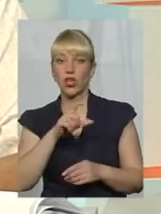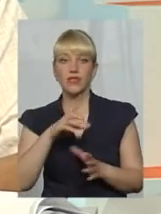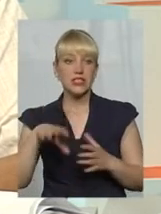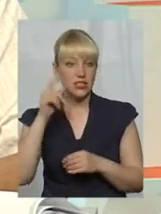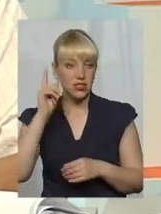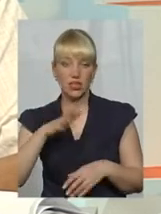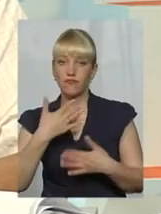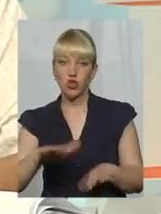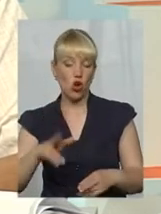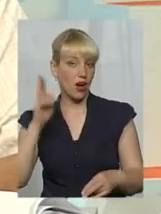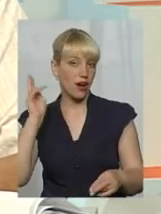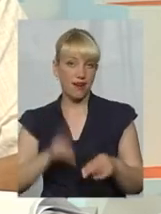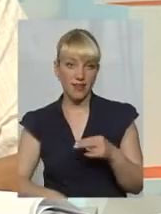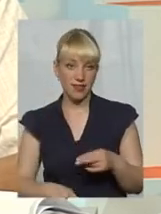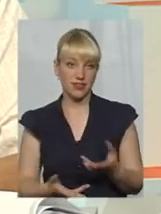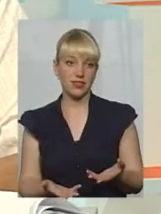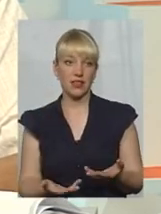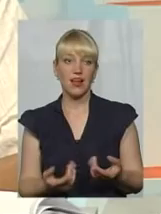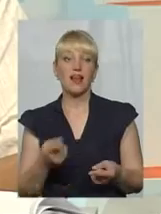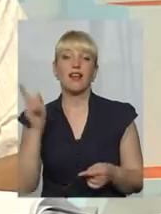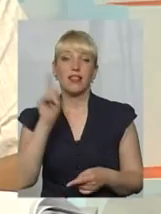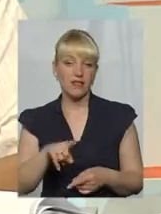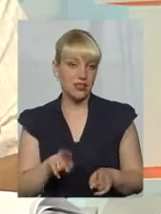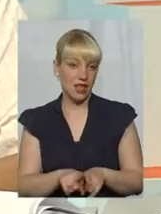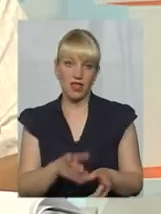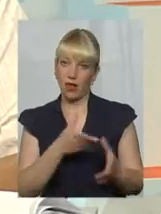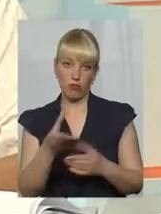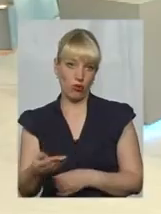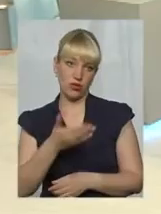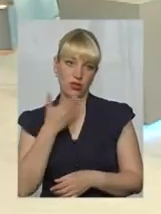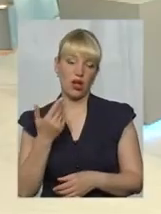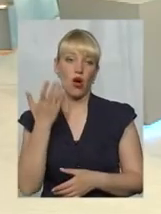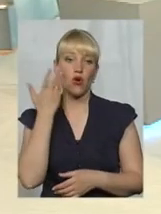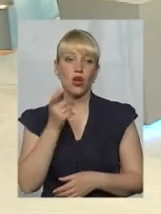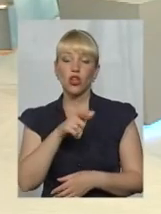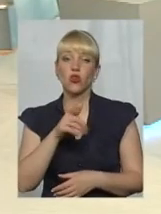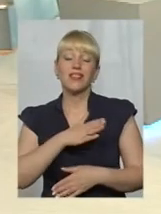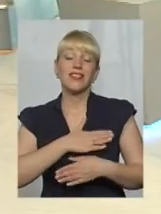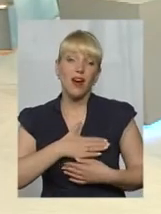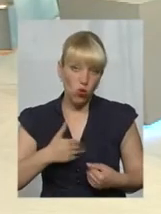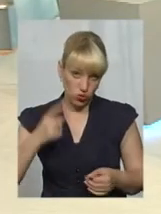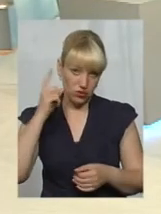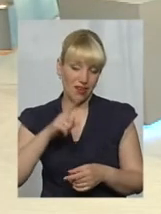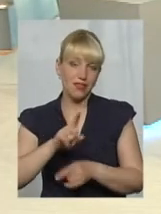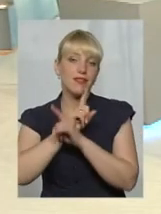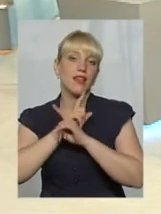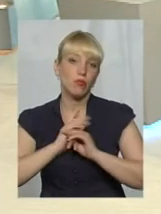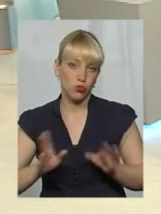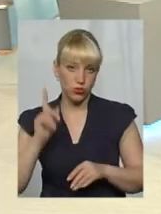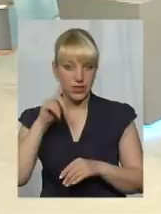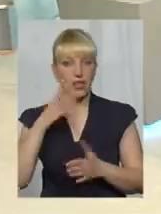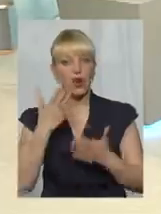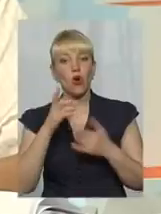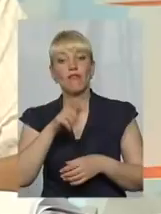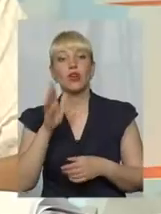що вже кінець. Так що ми про це говорили. І навіть це не подіяло. Коли люди не хочуть знати, то вони і не будуть знати. Але коли у